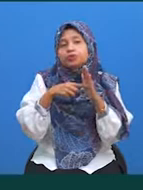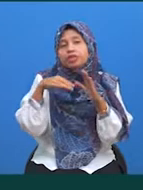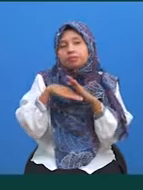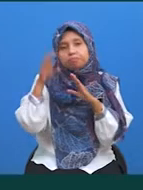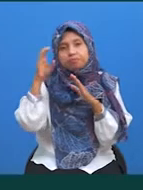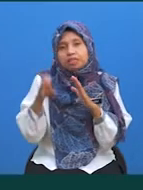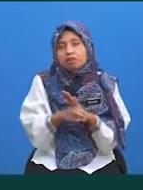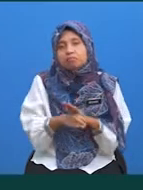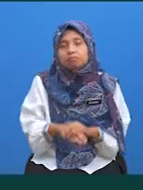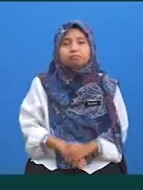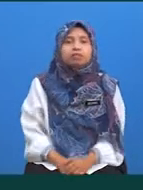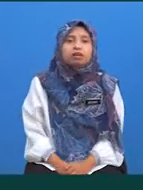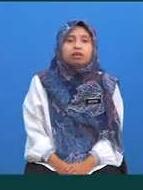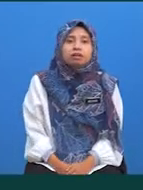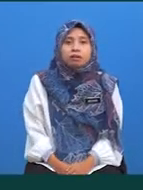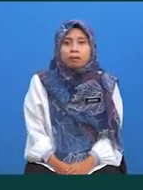di skrin